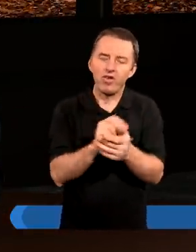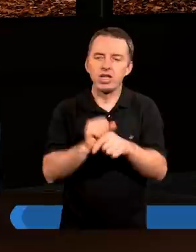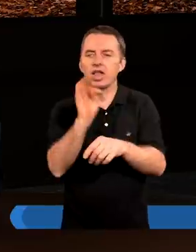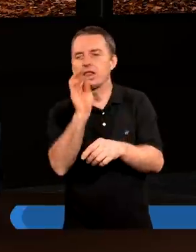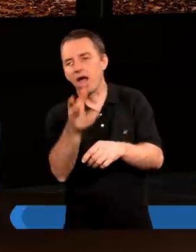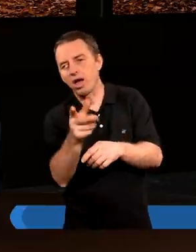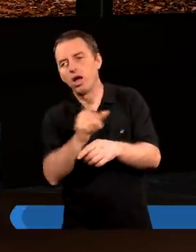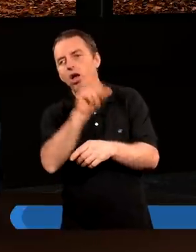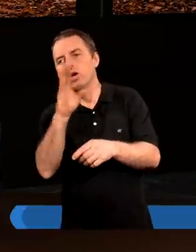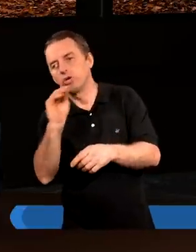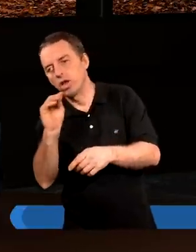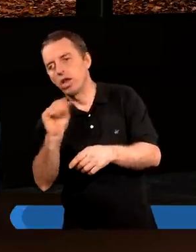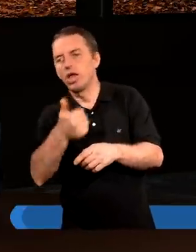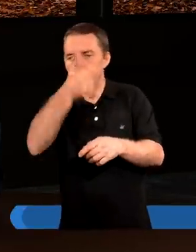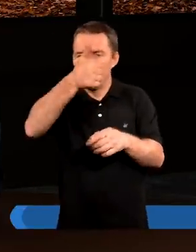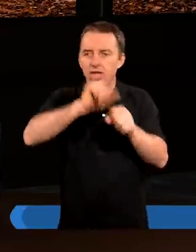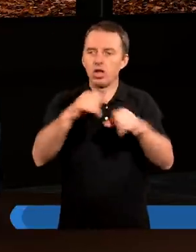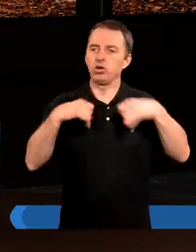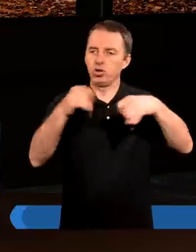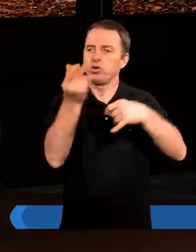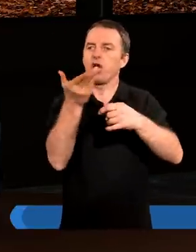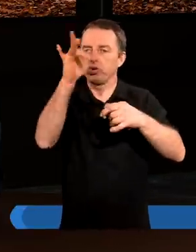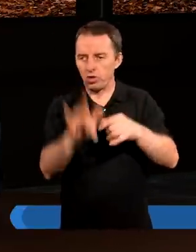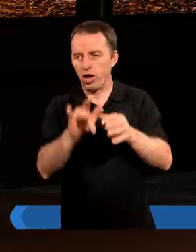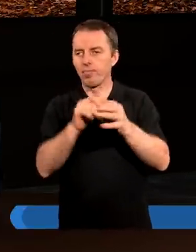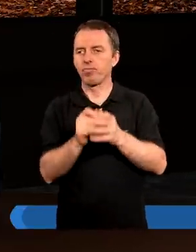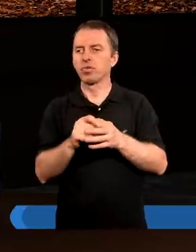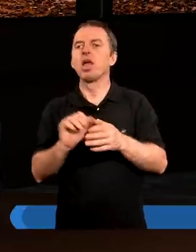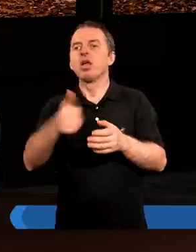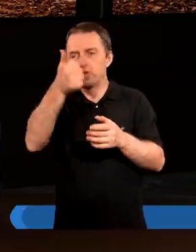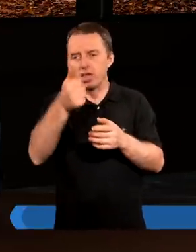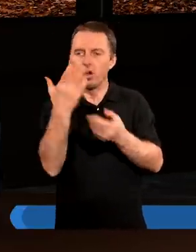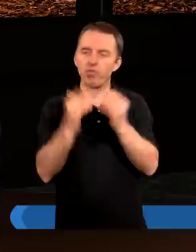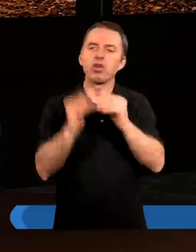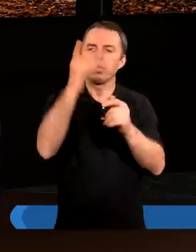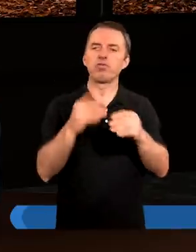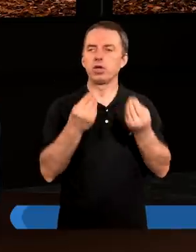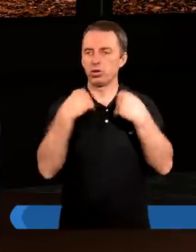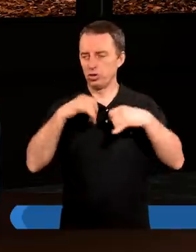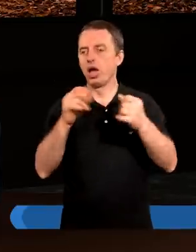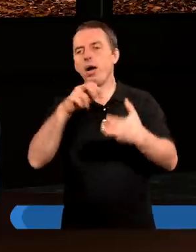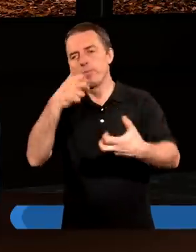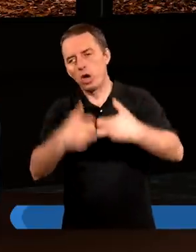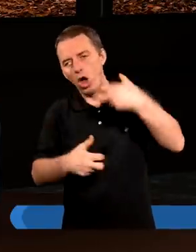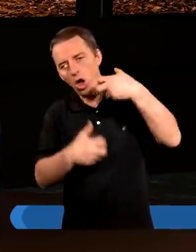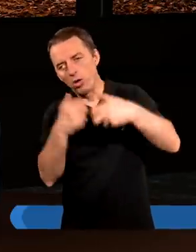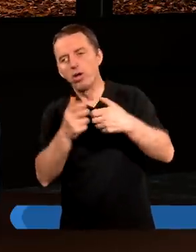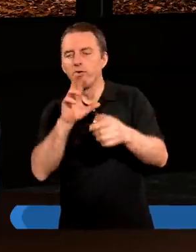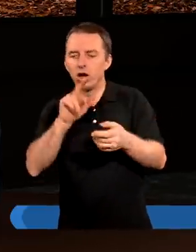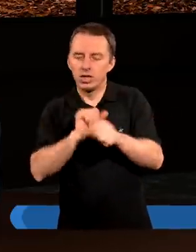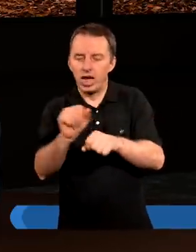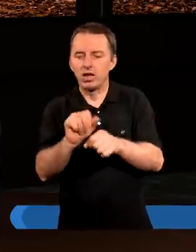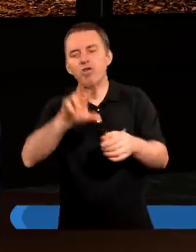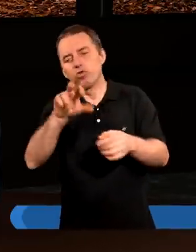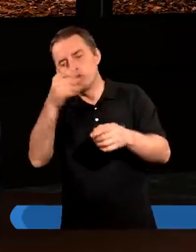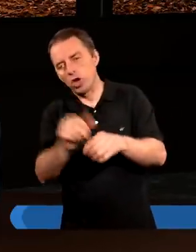taka, że... Że jeden jest silniejszy. Że jeden z nich jest silniejszy, ale problem leży w czymś innym.